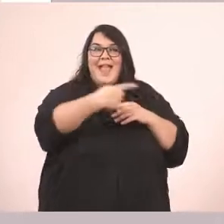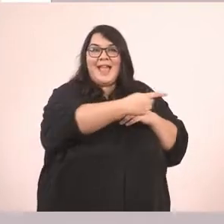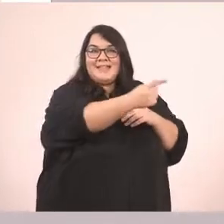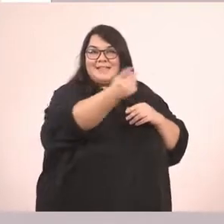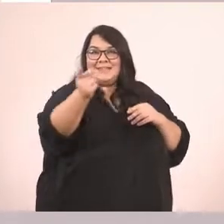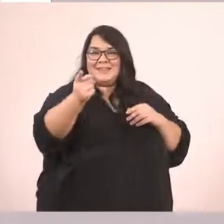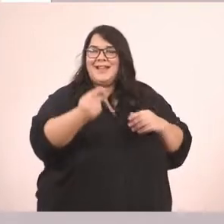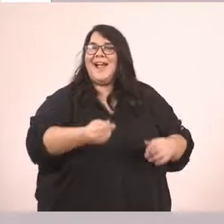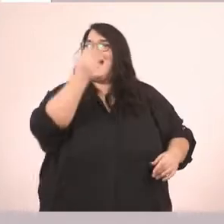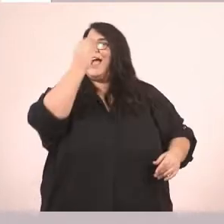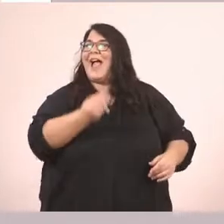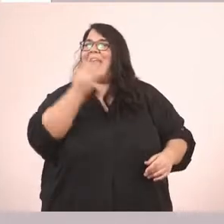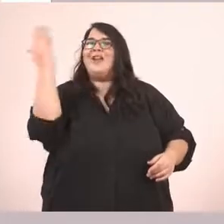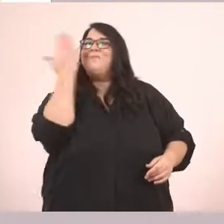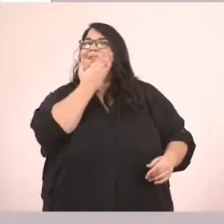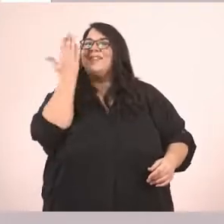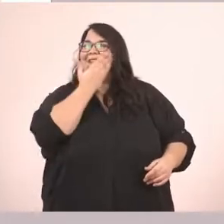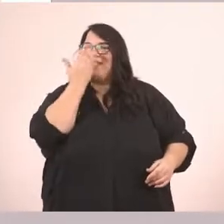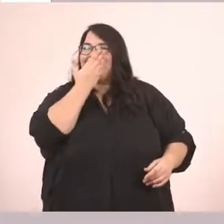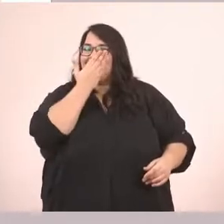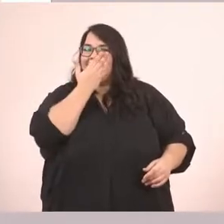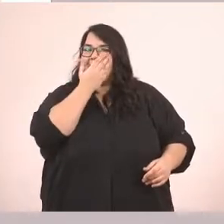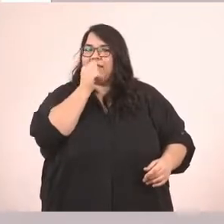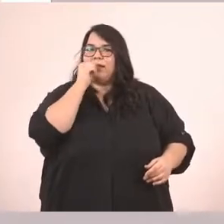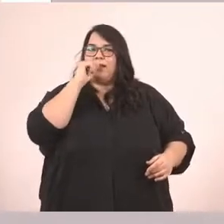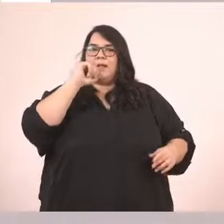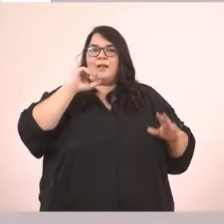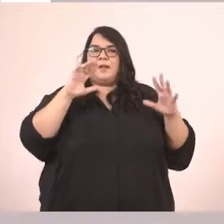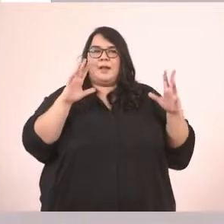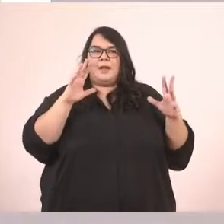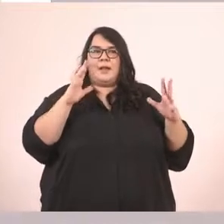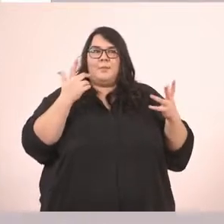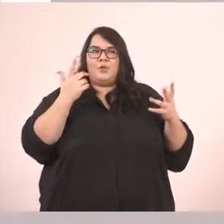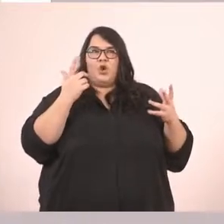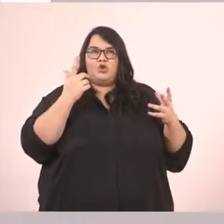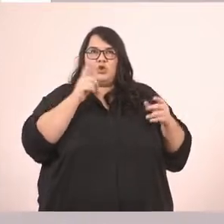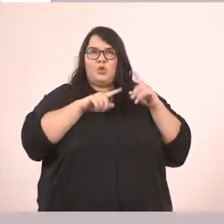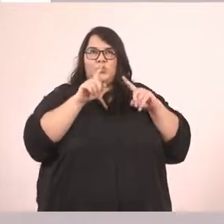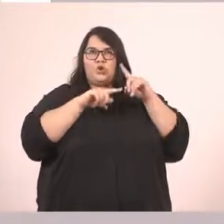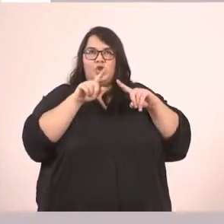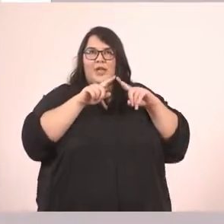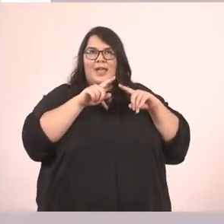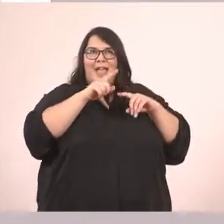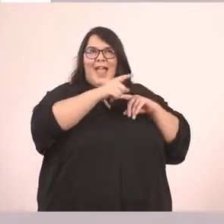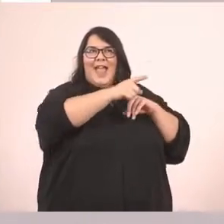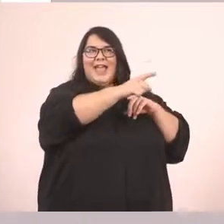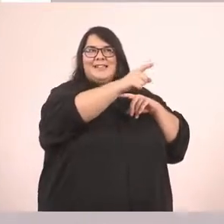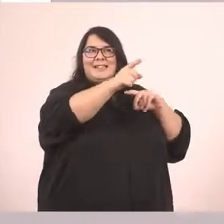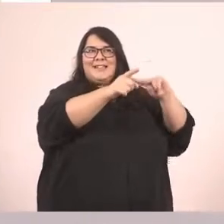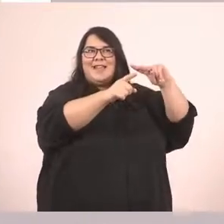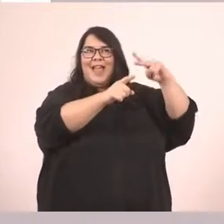Εσείς, καλοί μαθητές. Θα δω το πρόσωπό μου παιδιά. Το πρόσωπό μου είναι το εσείς. Είναι το β